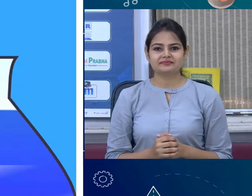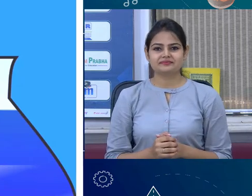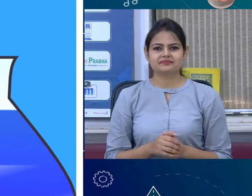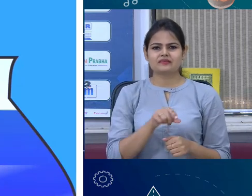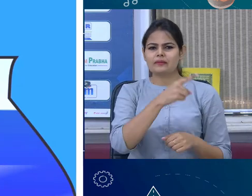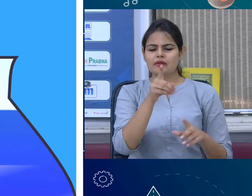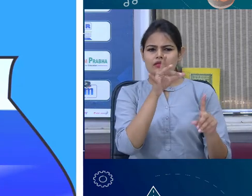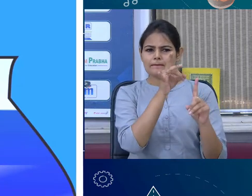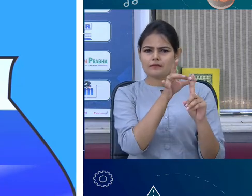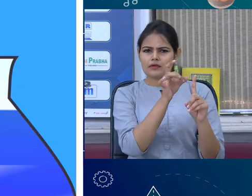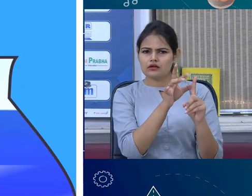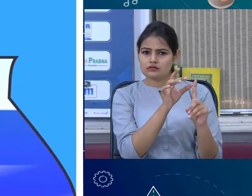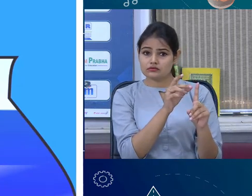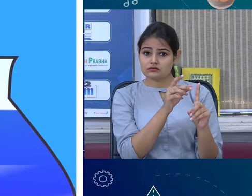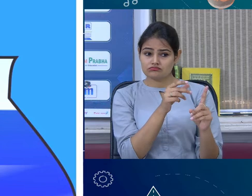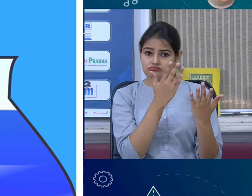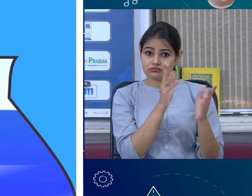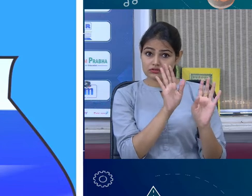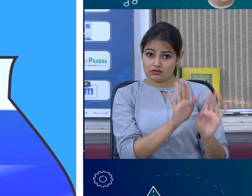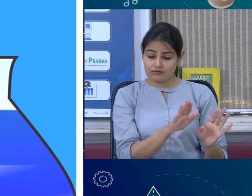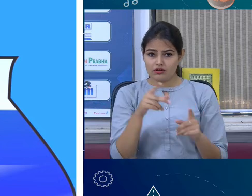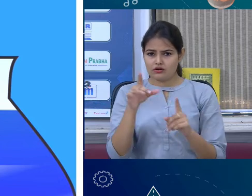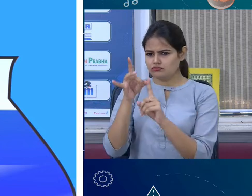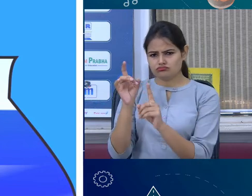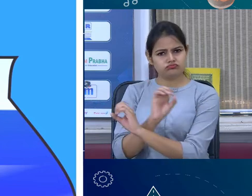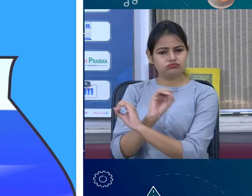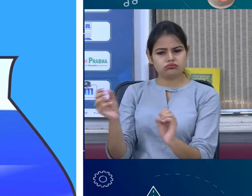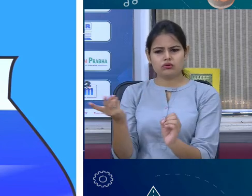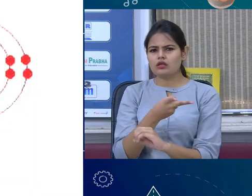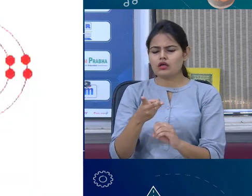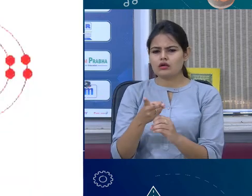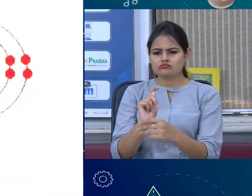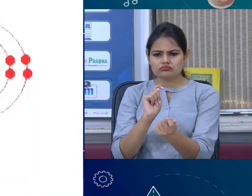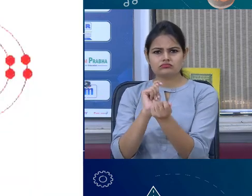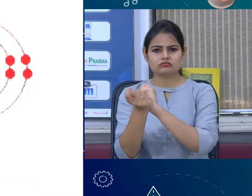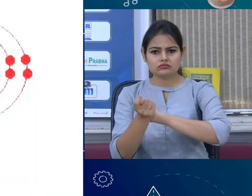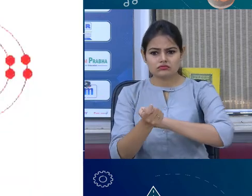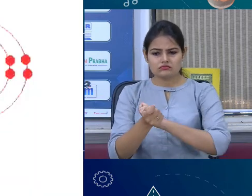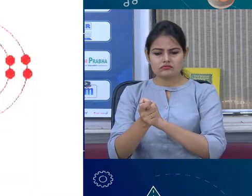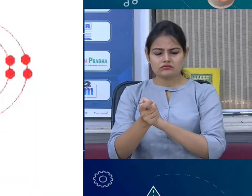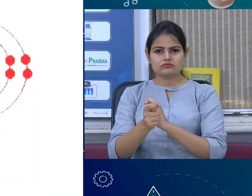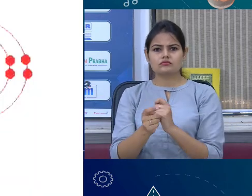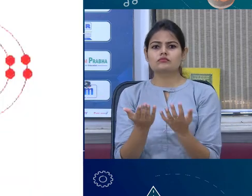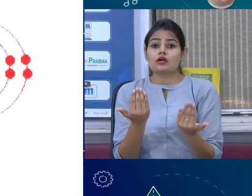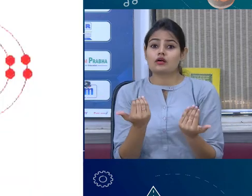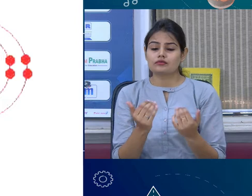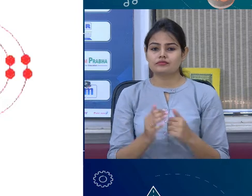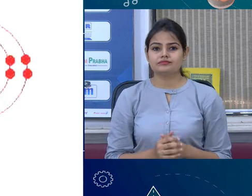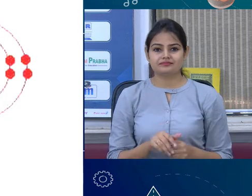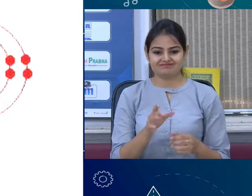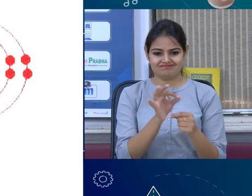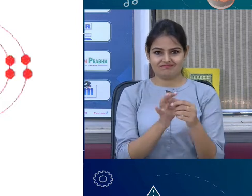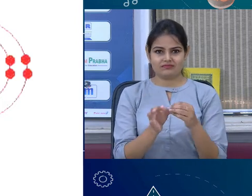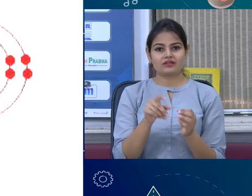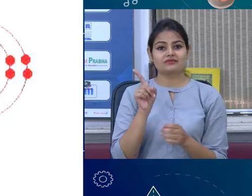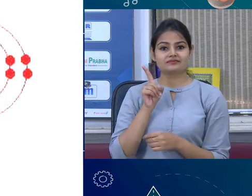-metals react कैसे बरते हैं वो जब भी react करते हैं वो बनते हैं only compounds तो यहां कर एक छोटा सा एक्जांपल है मैंने pictorial wave है